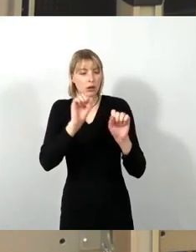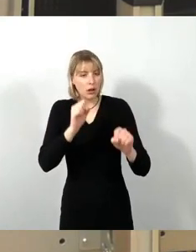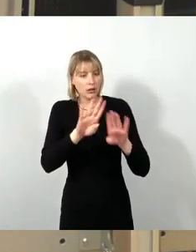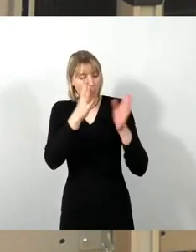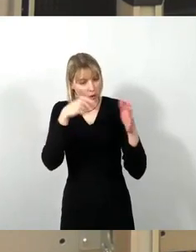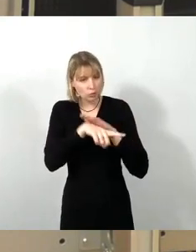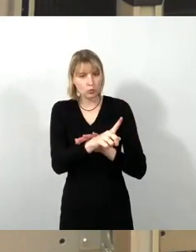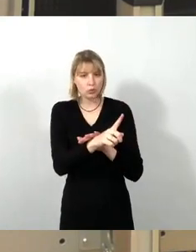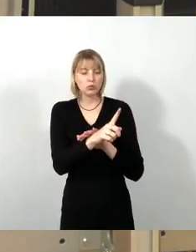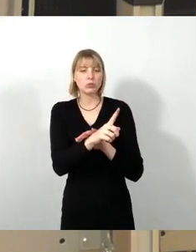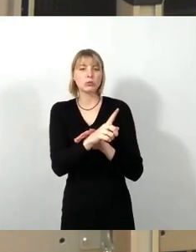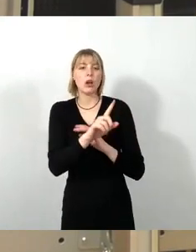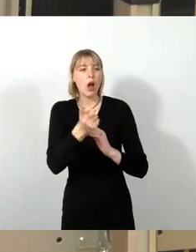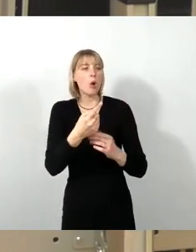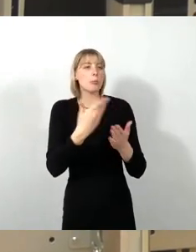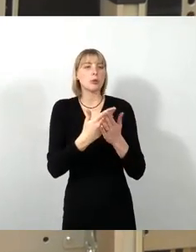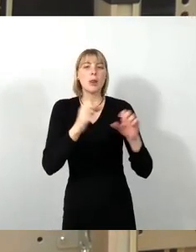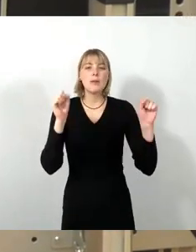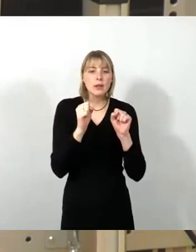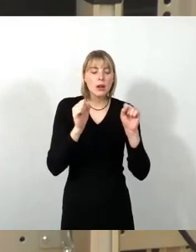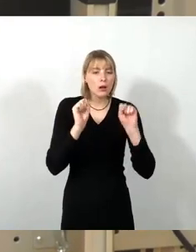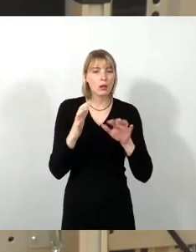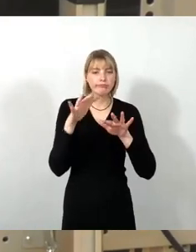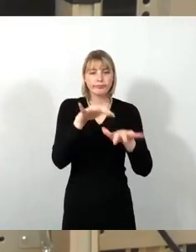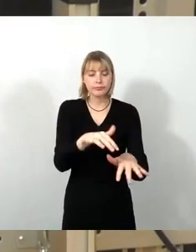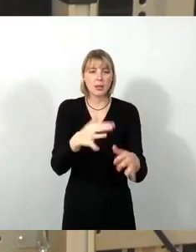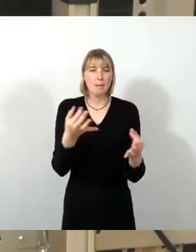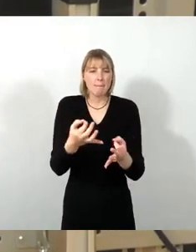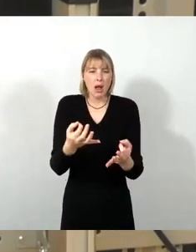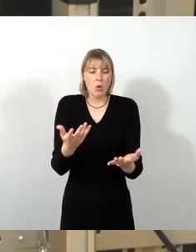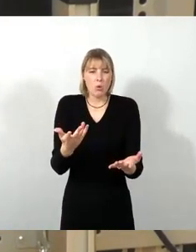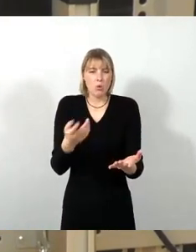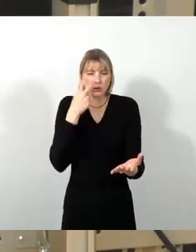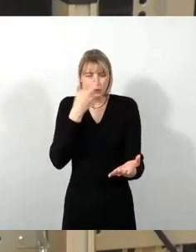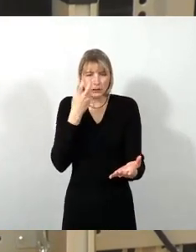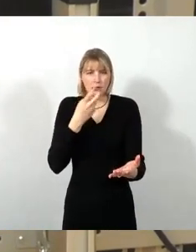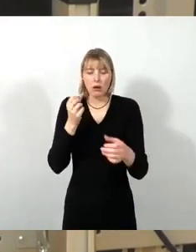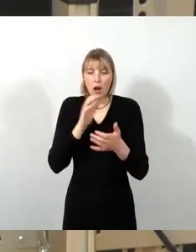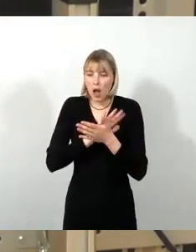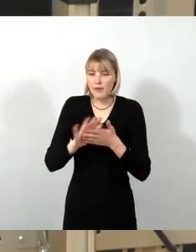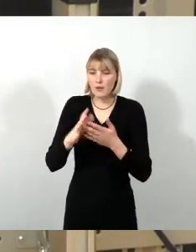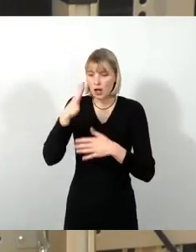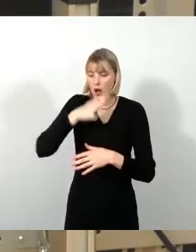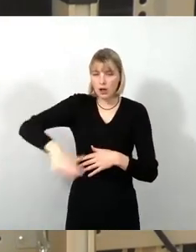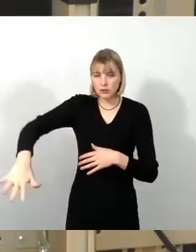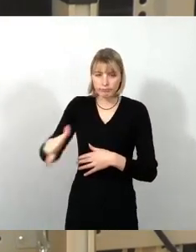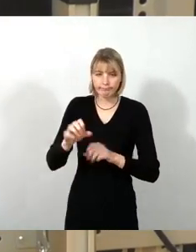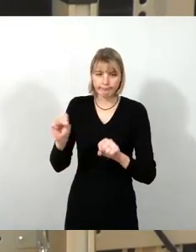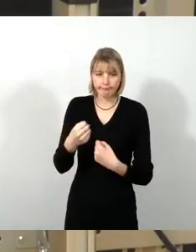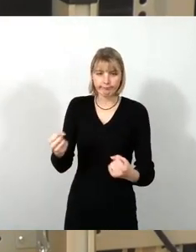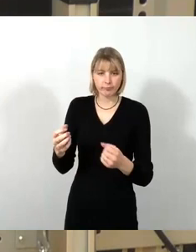sich zusammenfinden kann, sich organisieren kann. Das kann man nie alles nur in dem Garten machen. In dem Garten finden diese Feste,